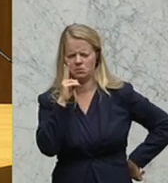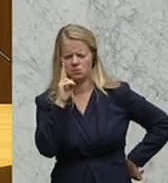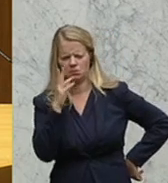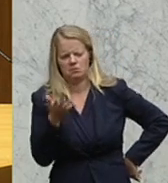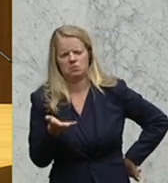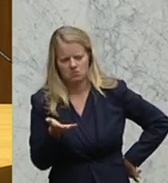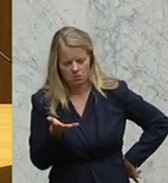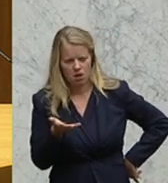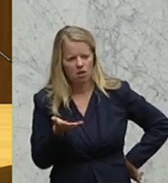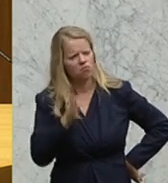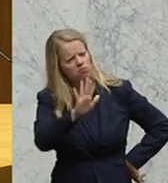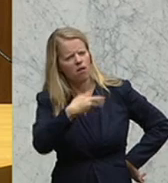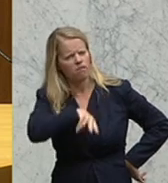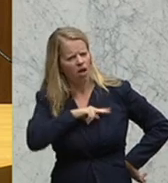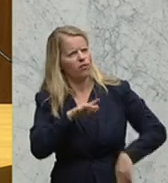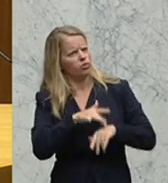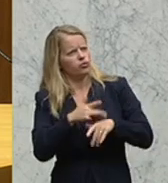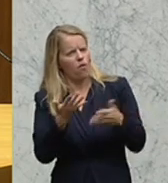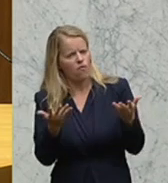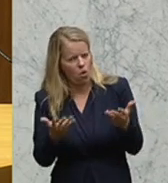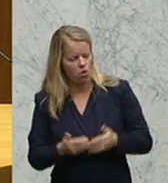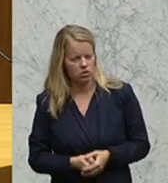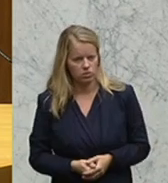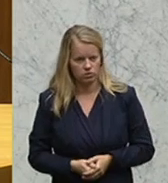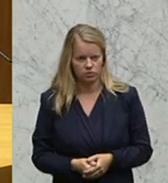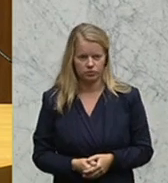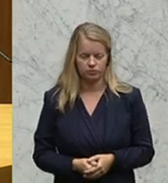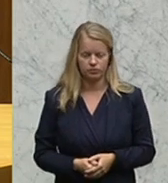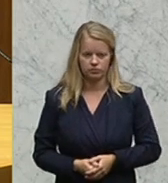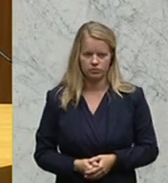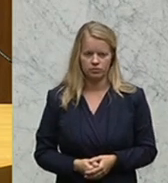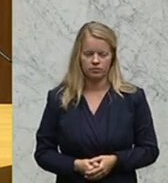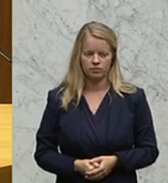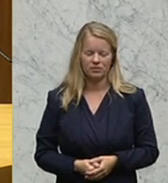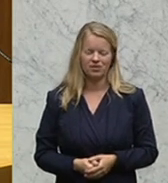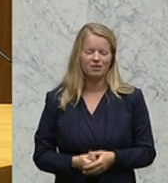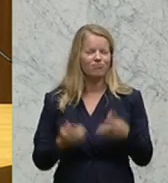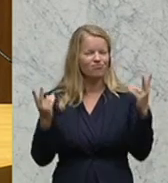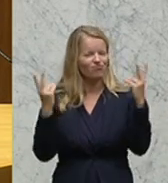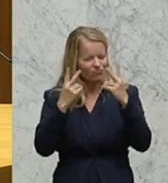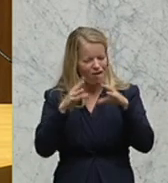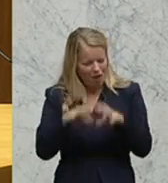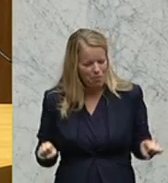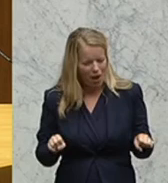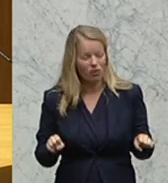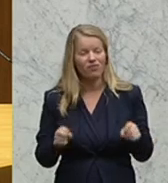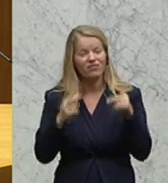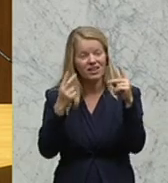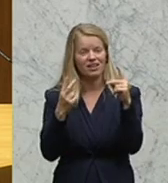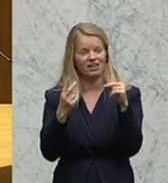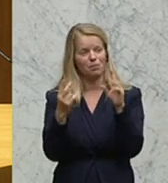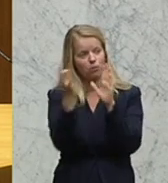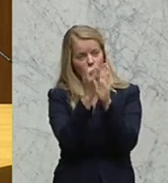bleibt hier Ihr Verantwortungsbewusstsein? Die wichtigsten Kernelemente der Vereinbarung hat unser Finanzminister bereits